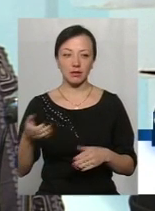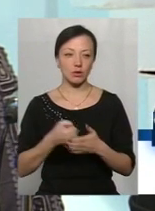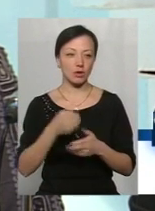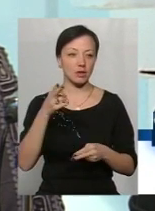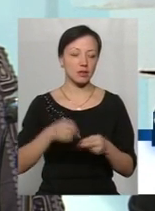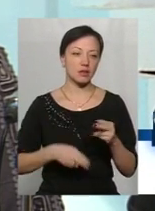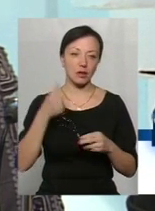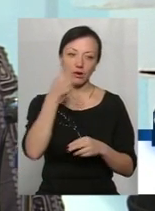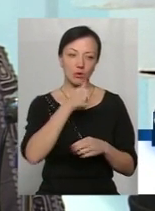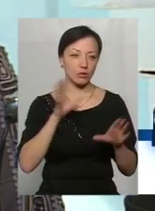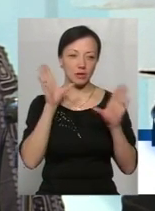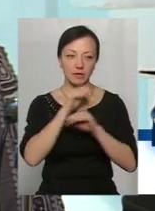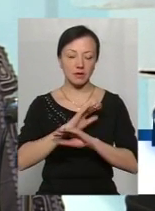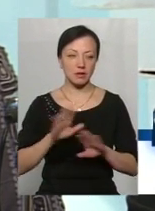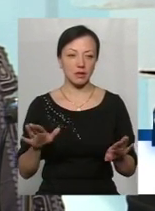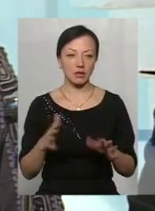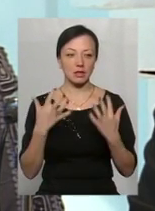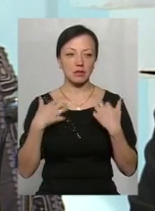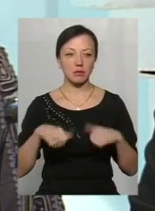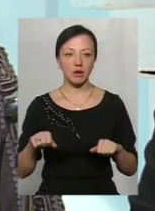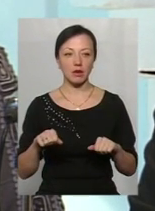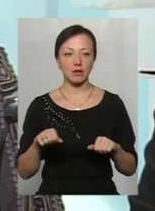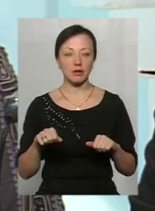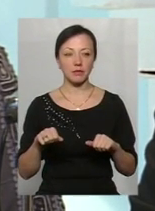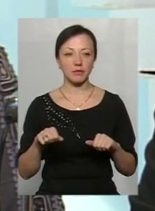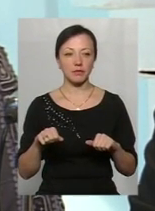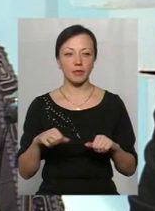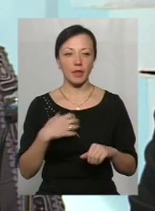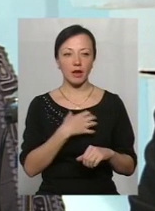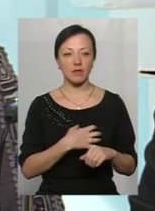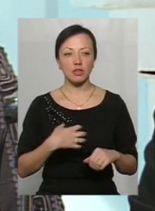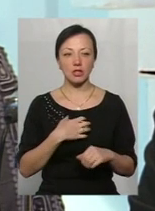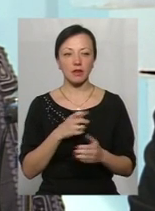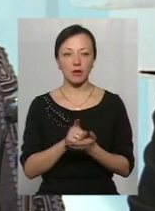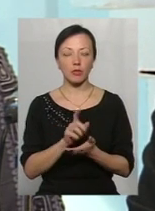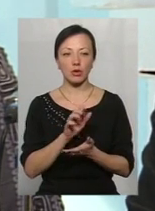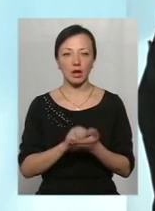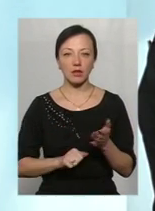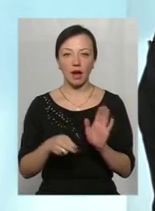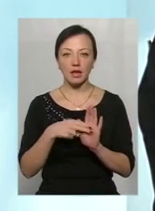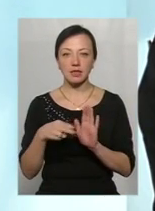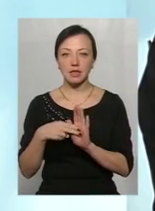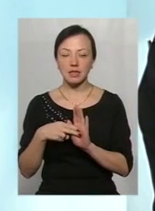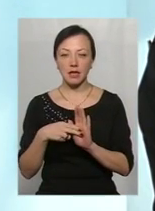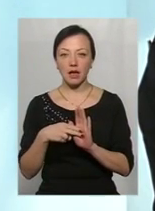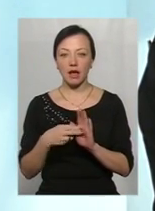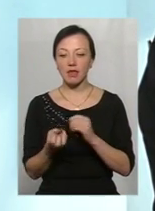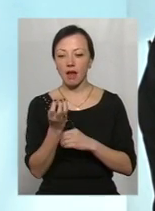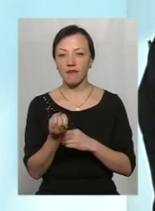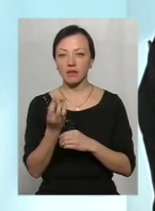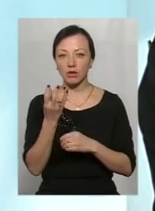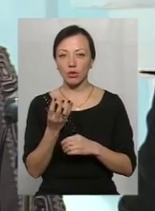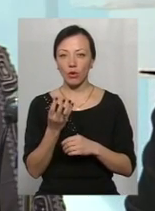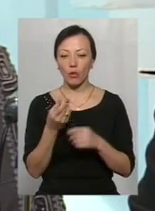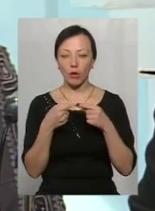І далі в нас забрали дуже такий важливий податок, це акцент з нафтопродуктів. Це для нашої